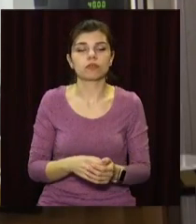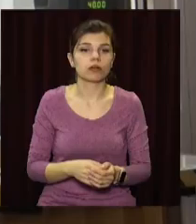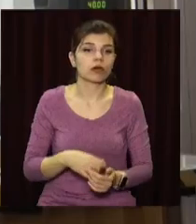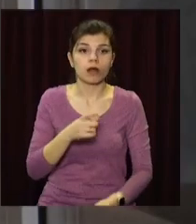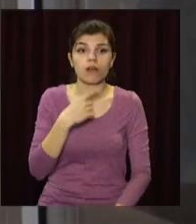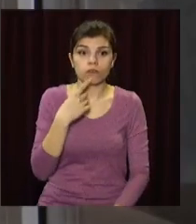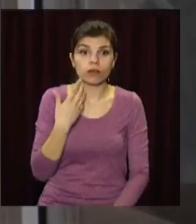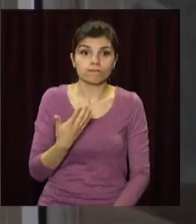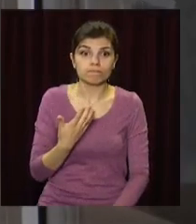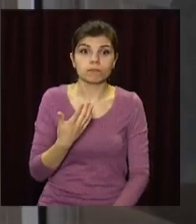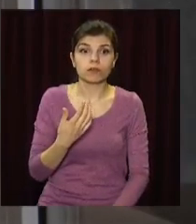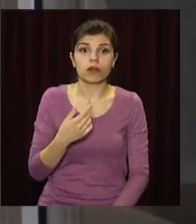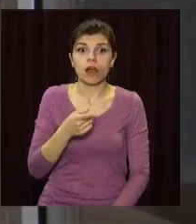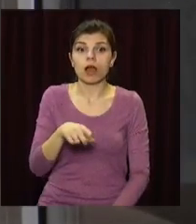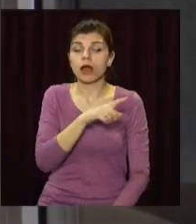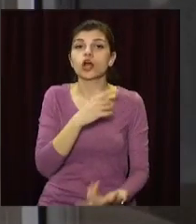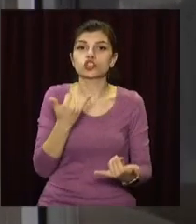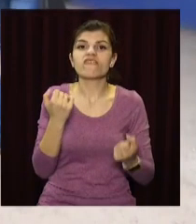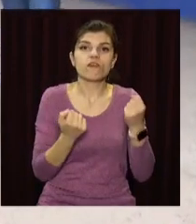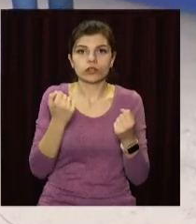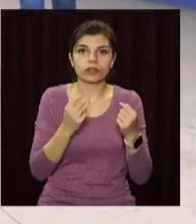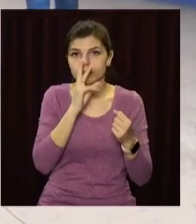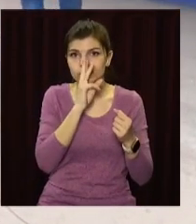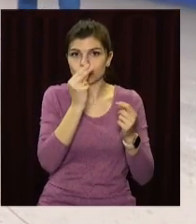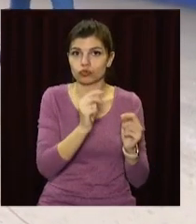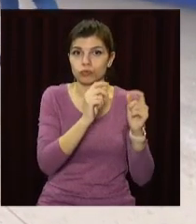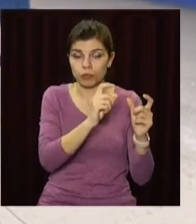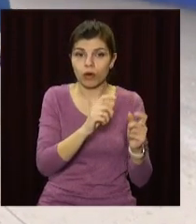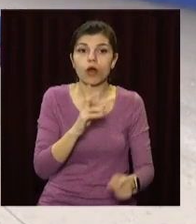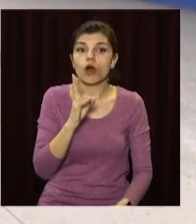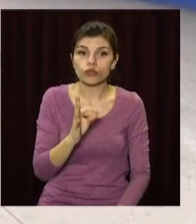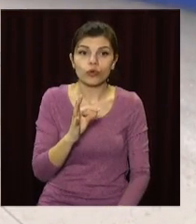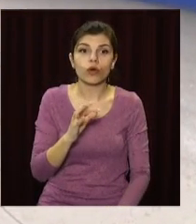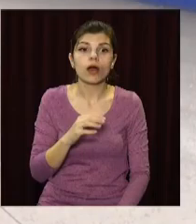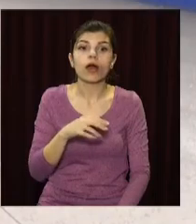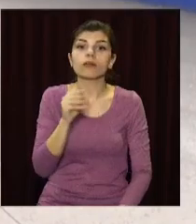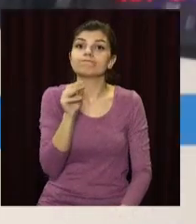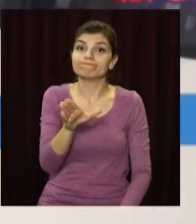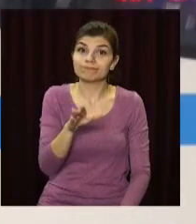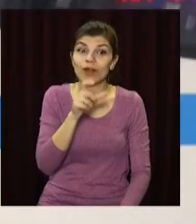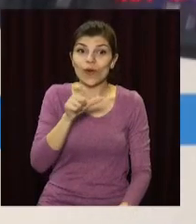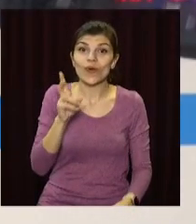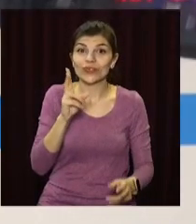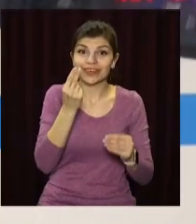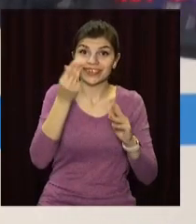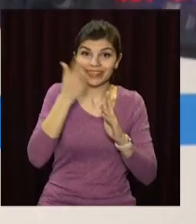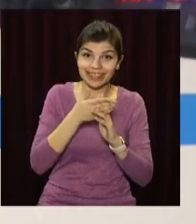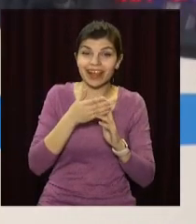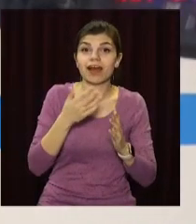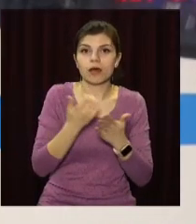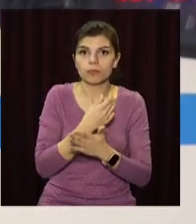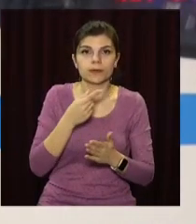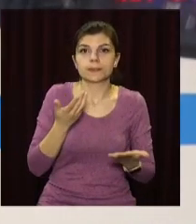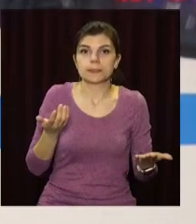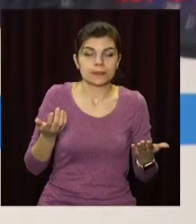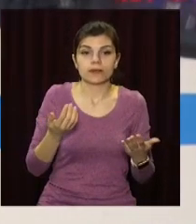тепер платять водіям більше. Окрім цього, не отримують компенсації за перевезення пільговиків. Через це збиткують. Тому